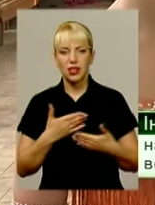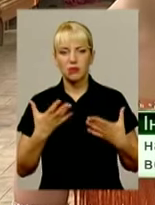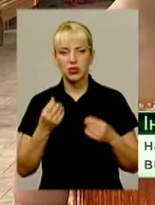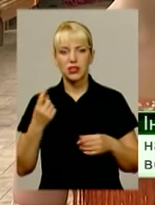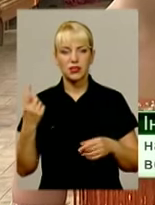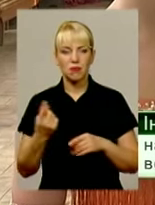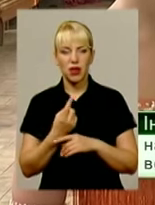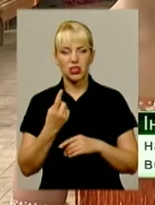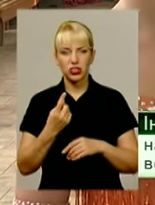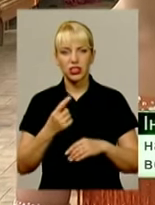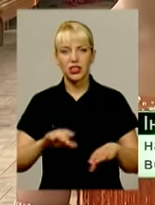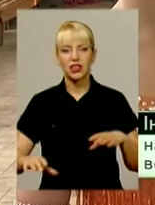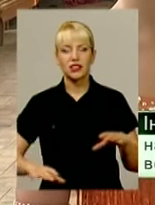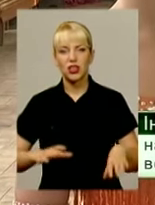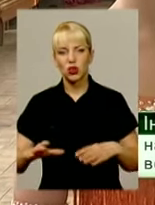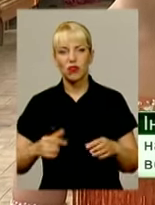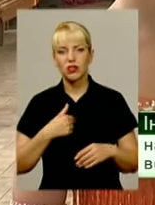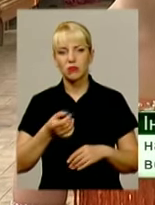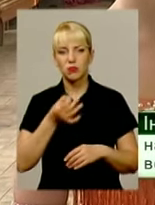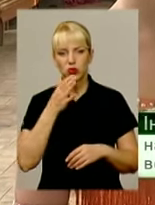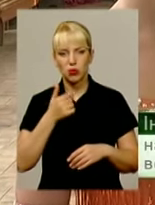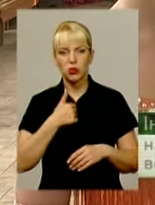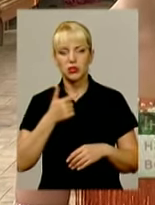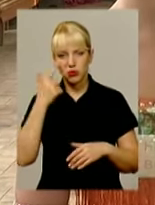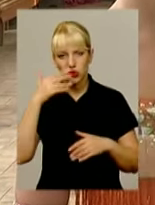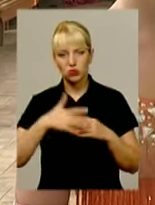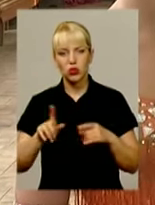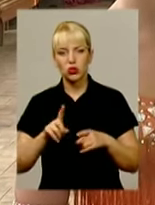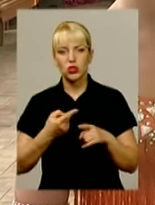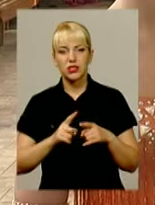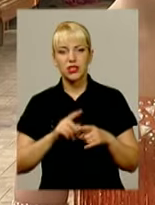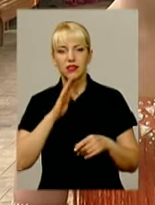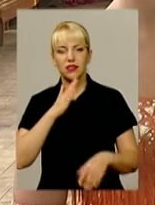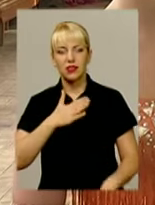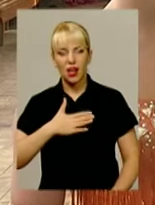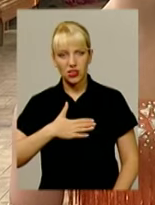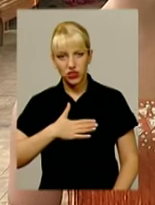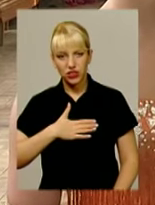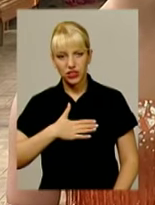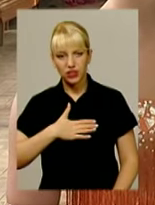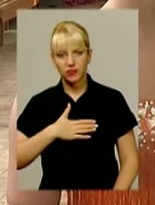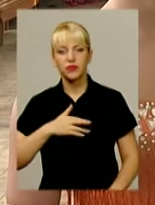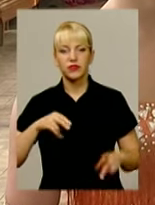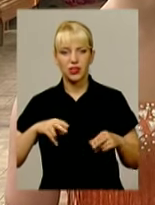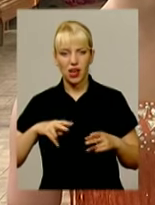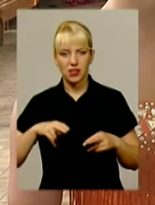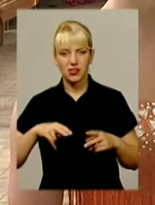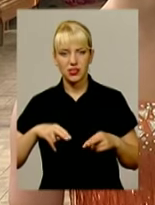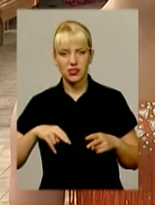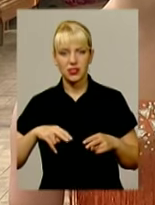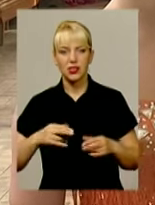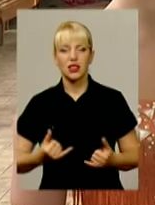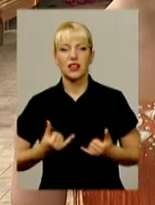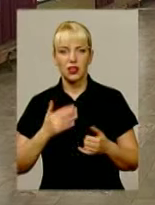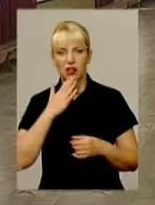сподобалося і зрозуміло, що це наше. Ну, танці нам для